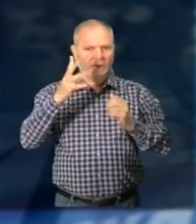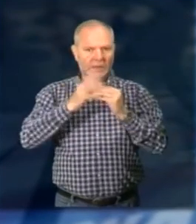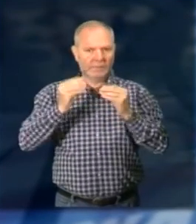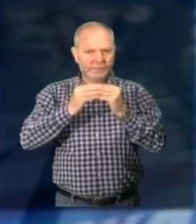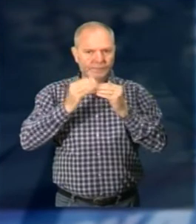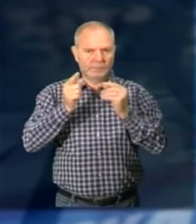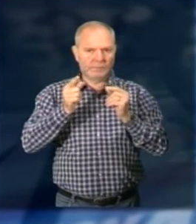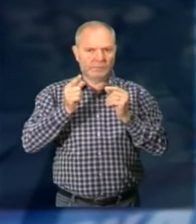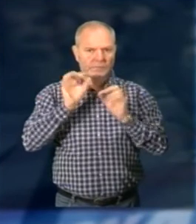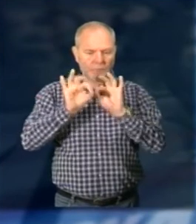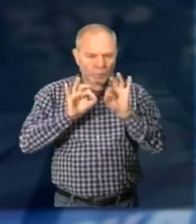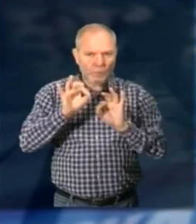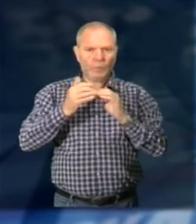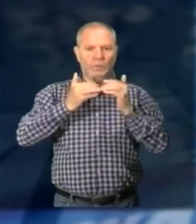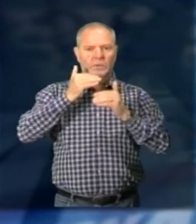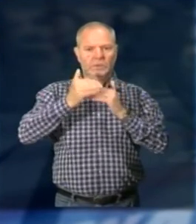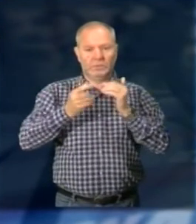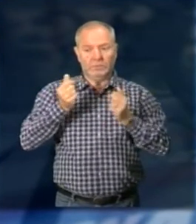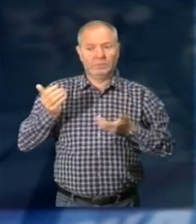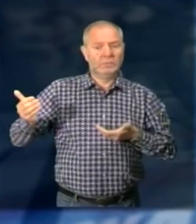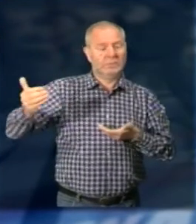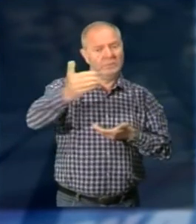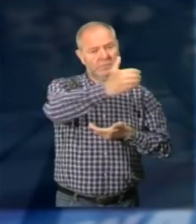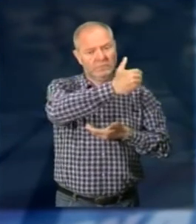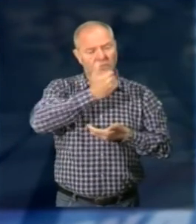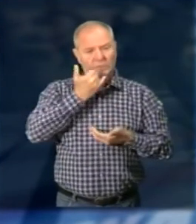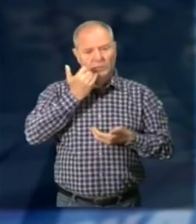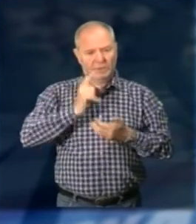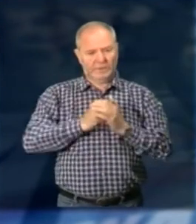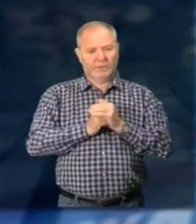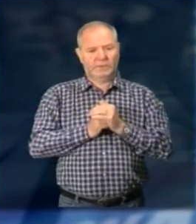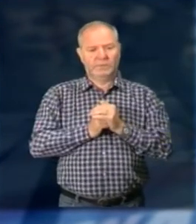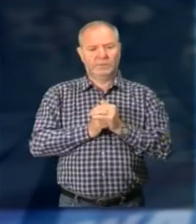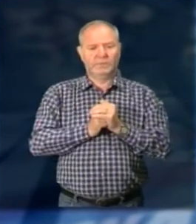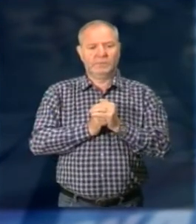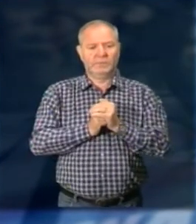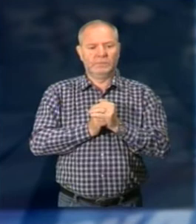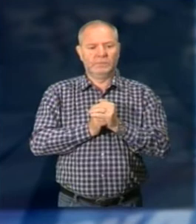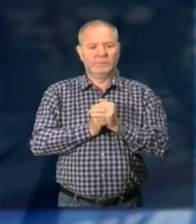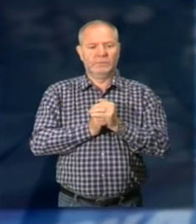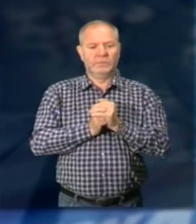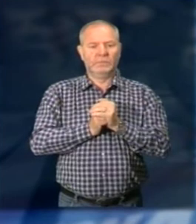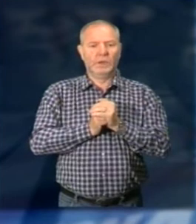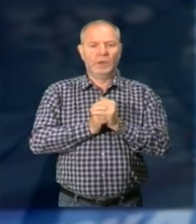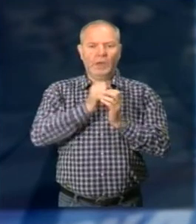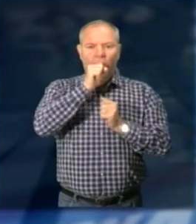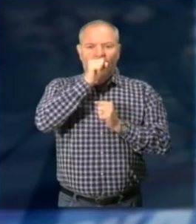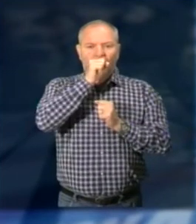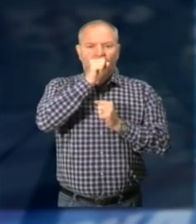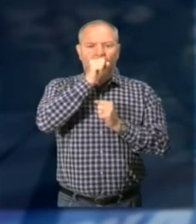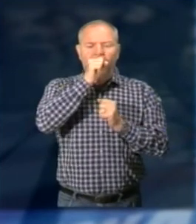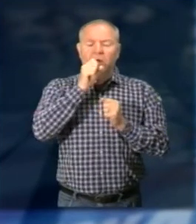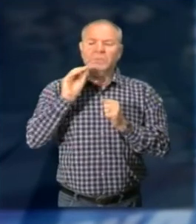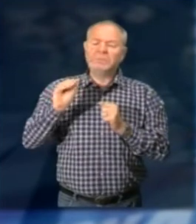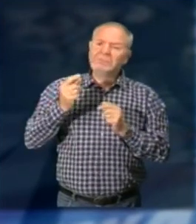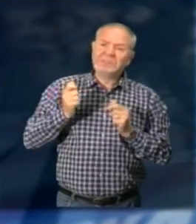per poter poi andare alla ricerca di finanziamenti per dare inizio a un restauro Quanto potrà costare tutto questo